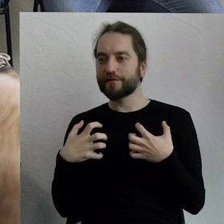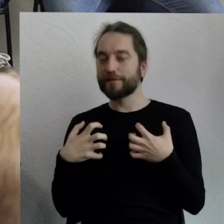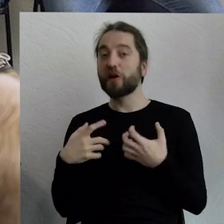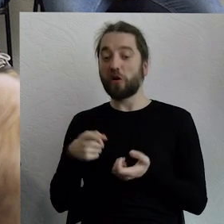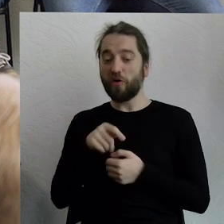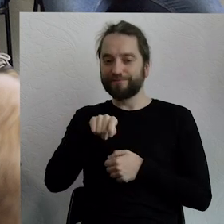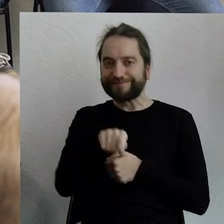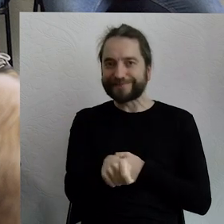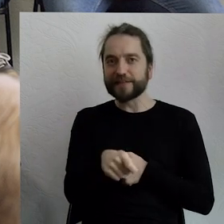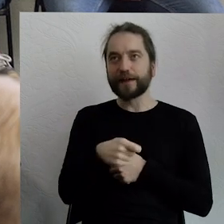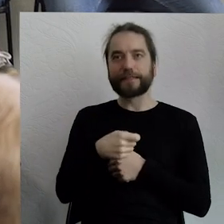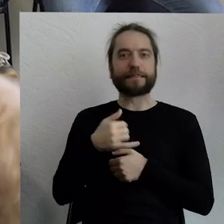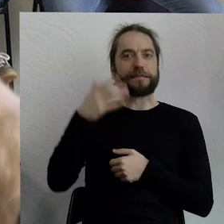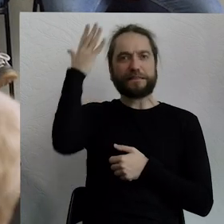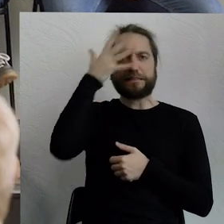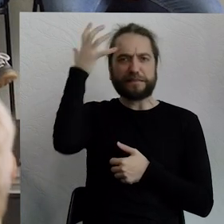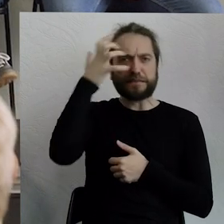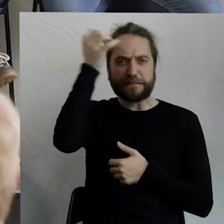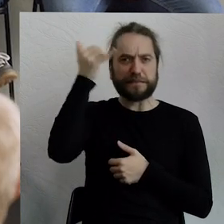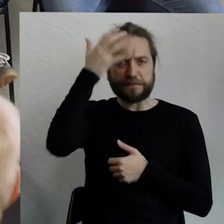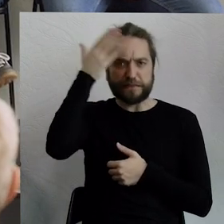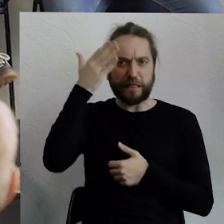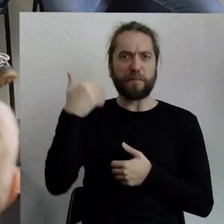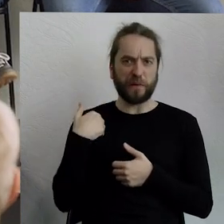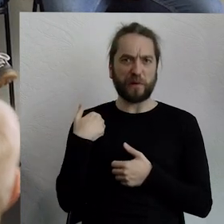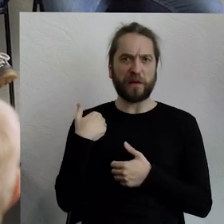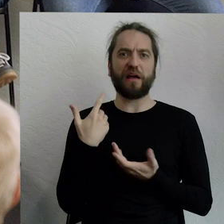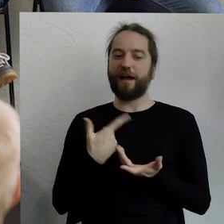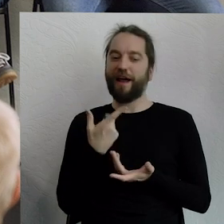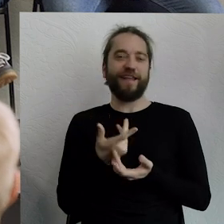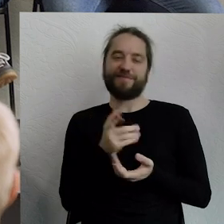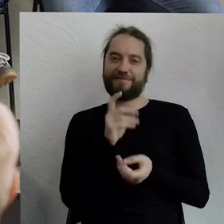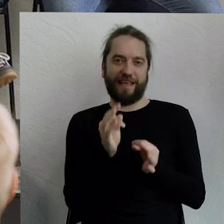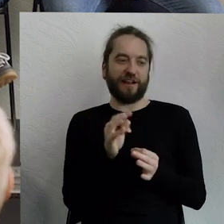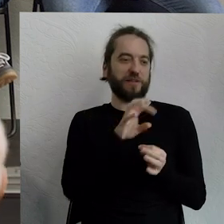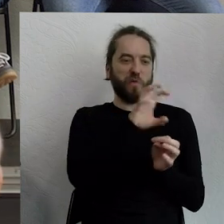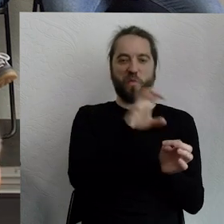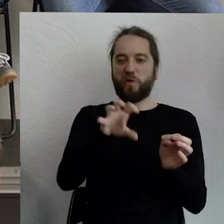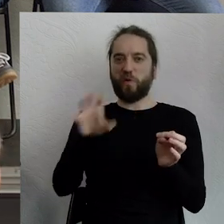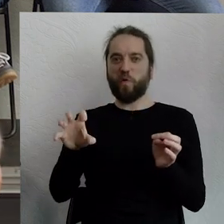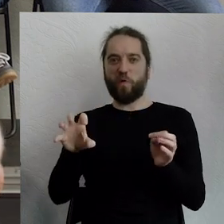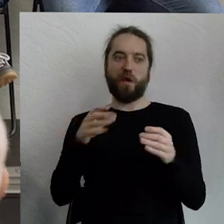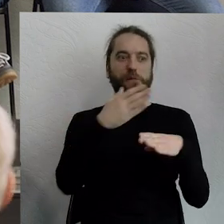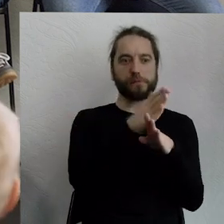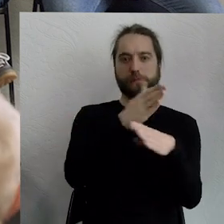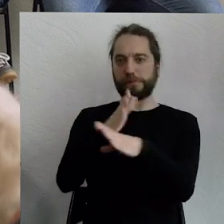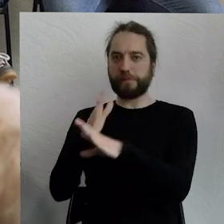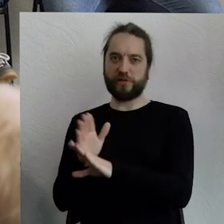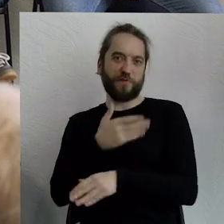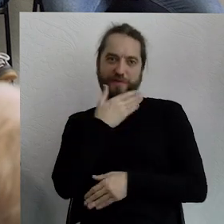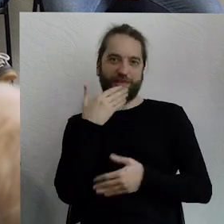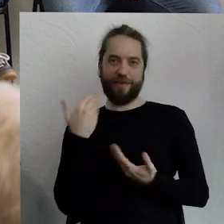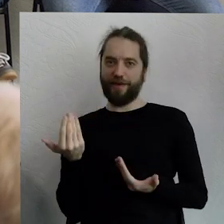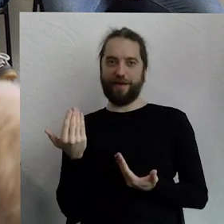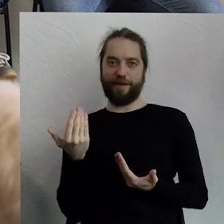kiedyś nazywaliśmy dzikimi, ale dzisiaj wiemy już, że nie możemy zwierząt kategoryzować według kategorii przydatności dla człowieka.